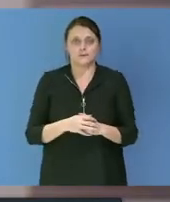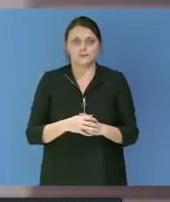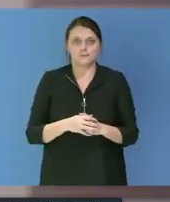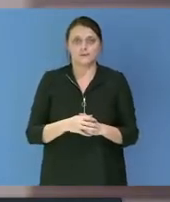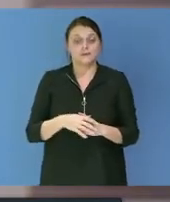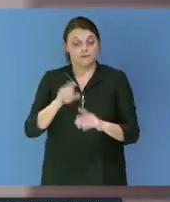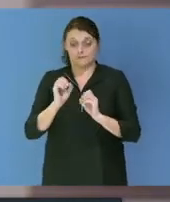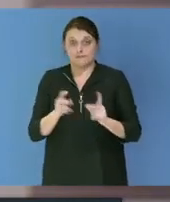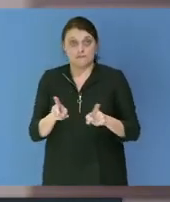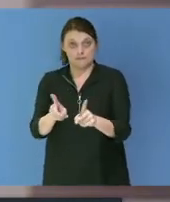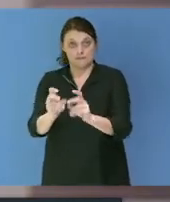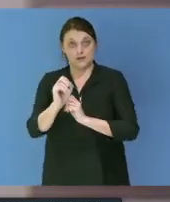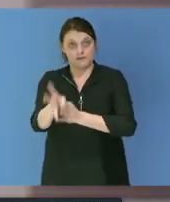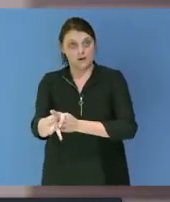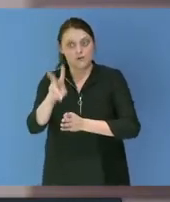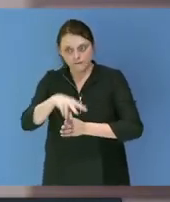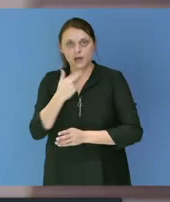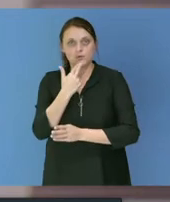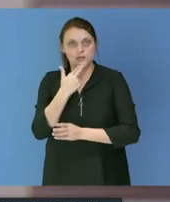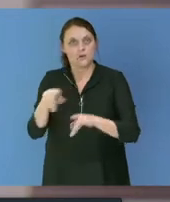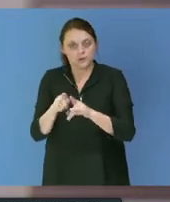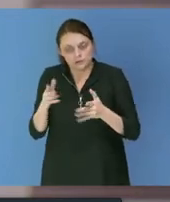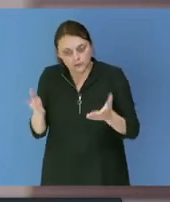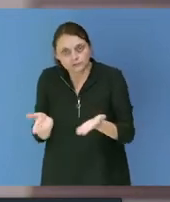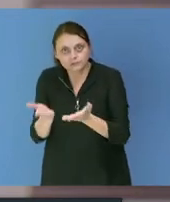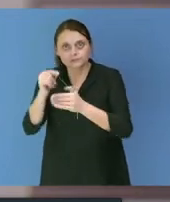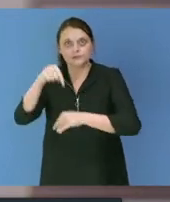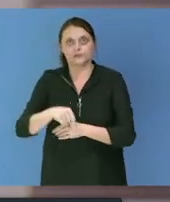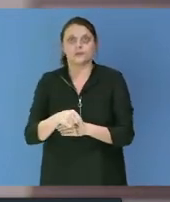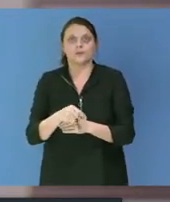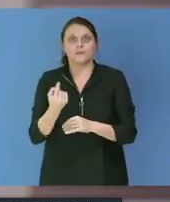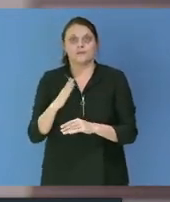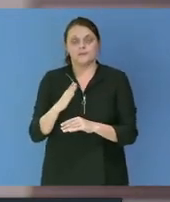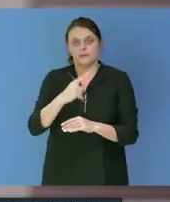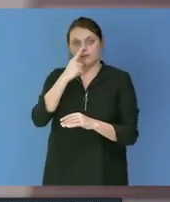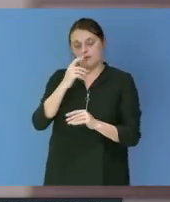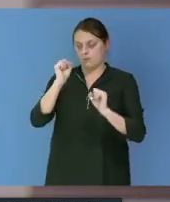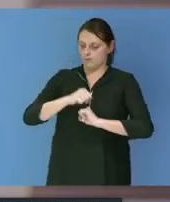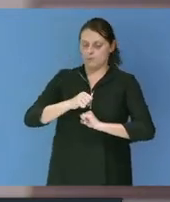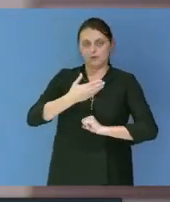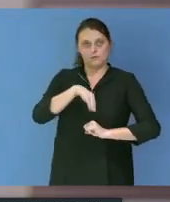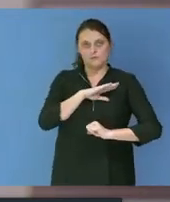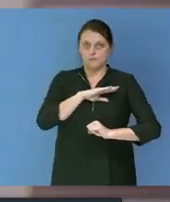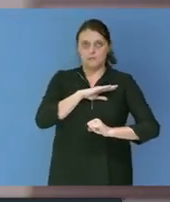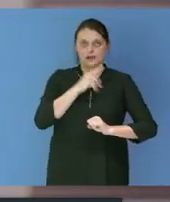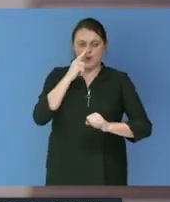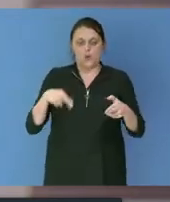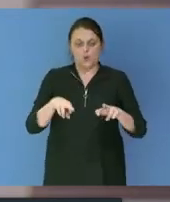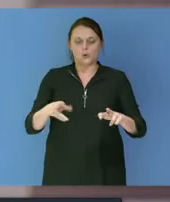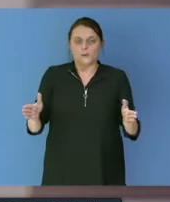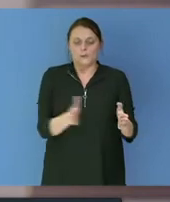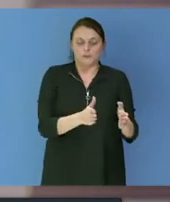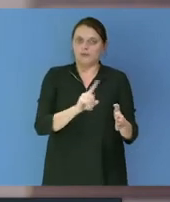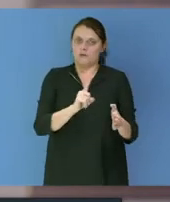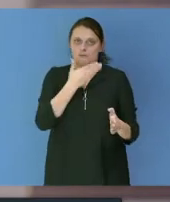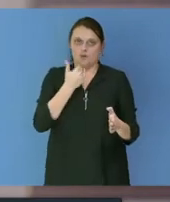éventuellement même souhaitables, mais je pense qu ne devraient plus systématiquement être prévues par réduction des trottoirs et moins par réduction des rues. Je pense par